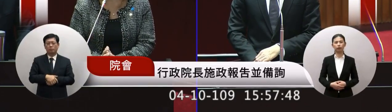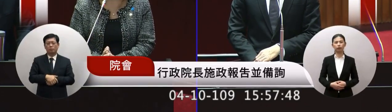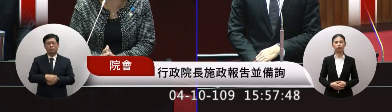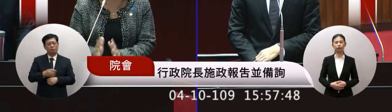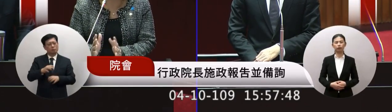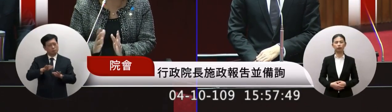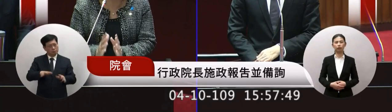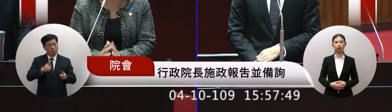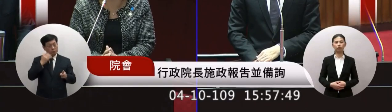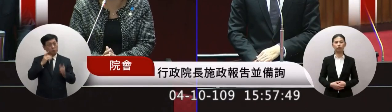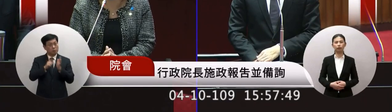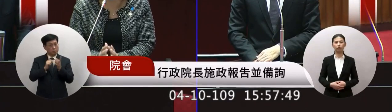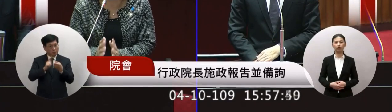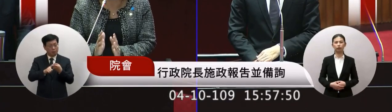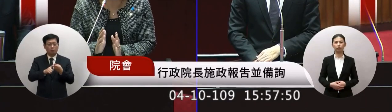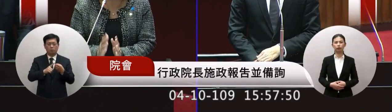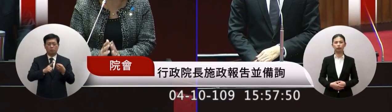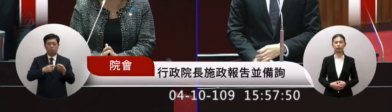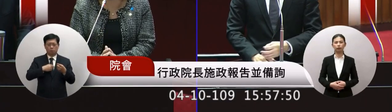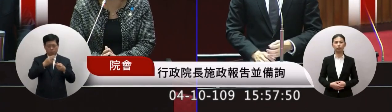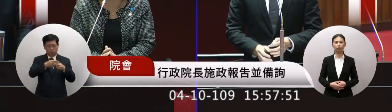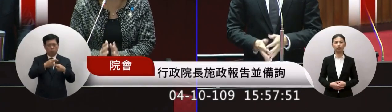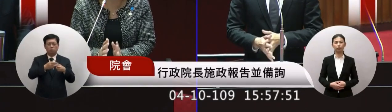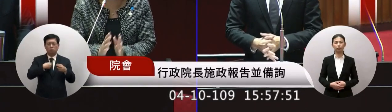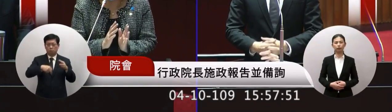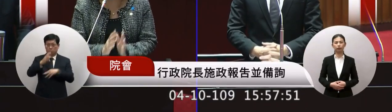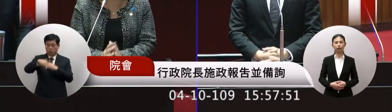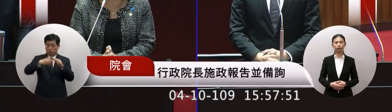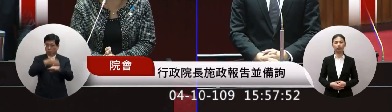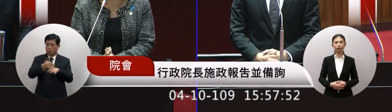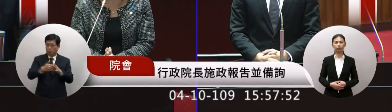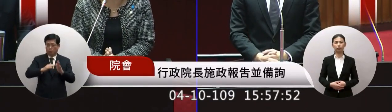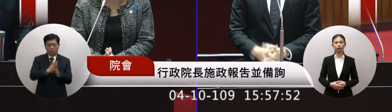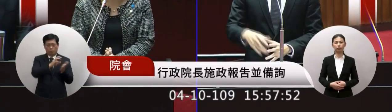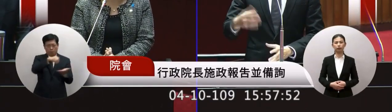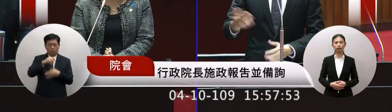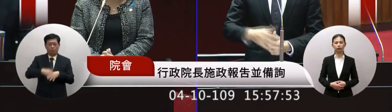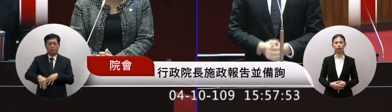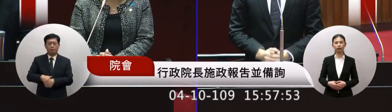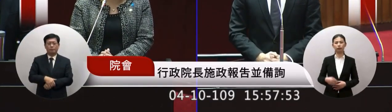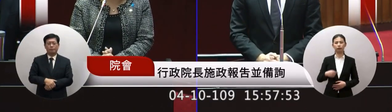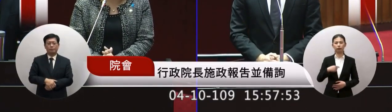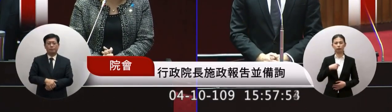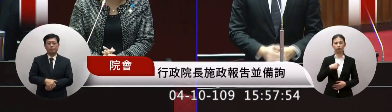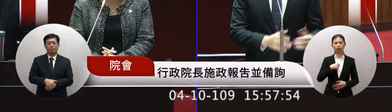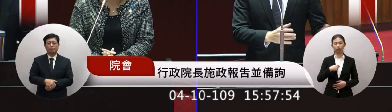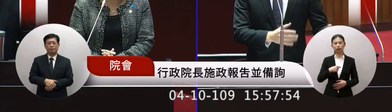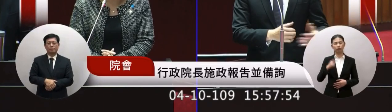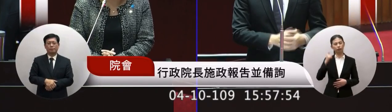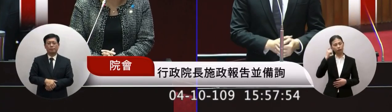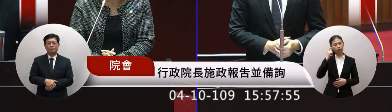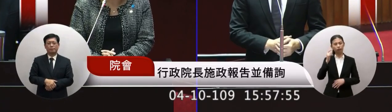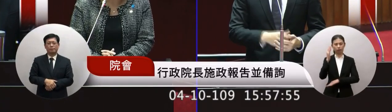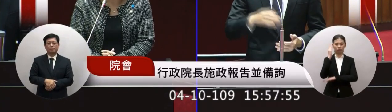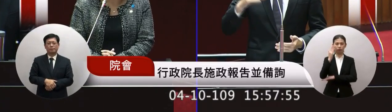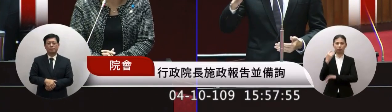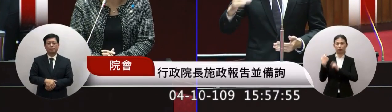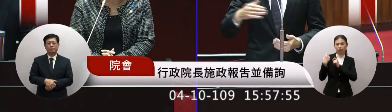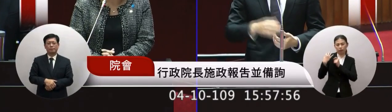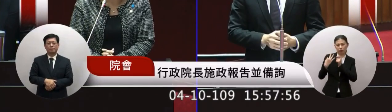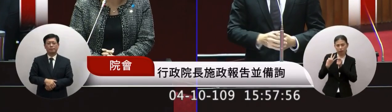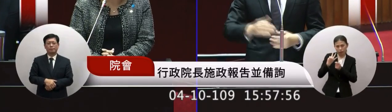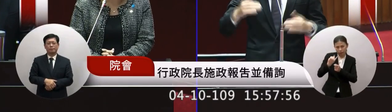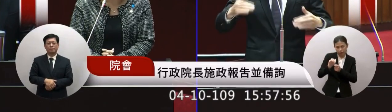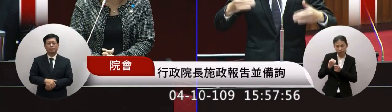應該適當的時間我相信行政院這裡通過就可以送過來我在這裡當然也要堅定我們政府過去這幾年其實